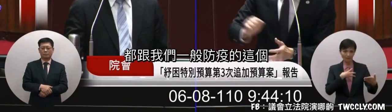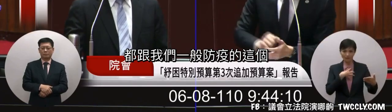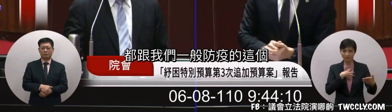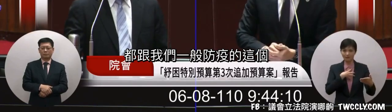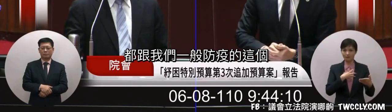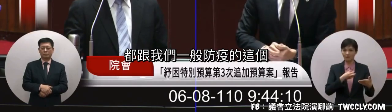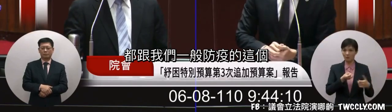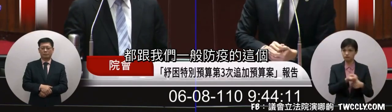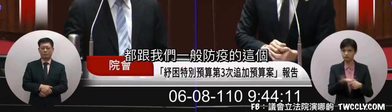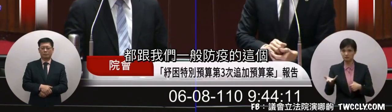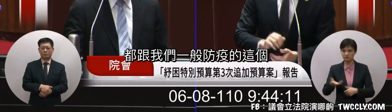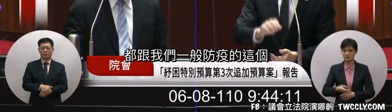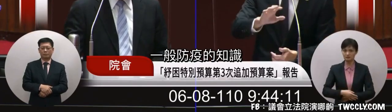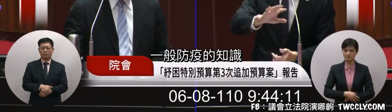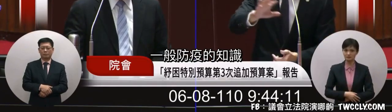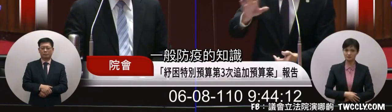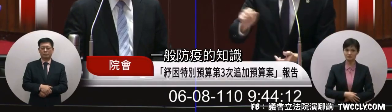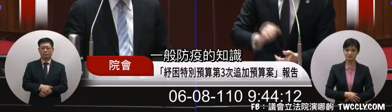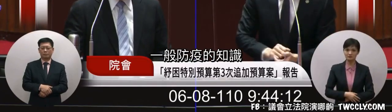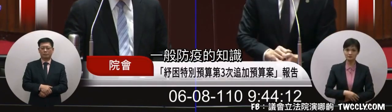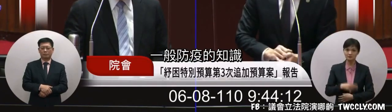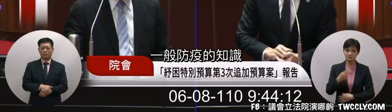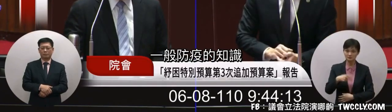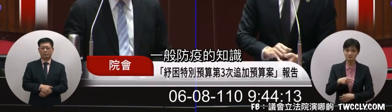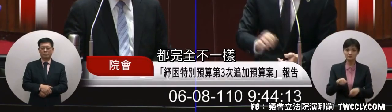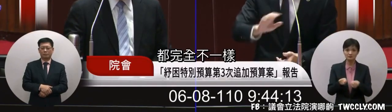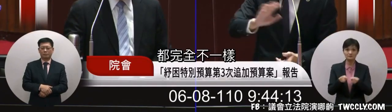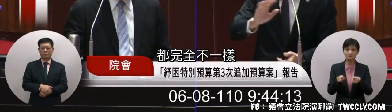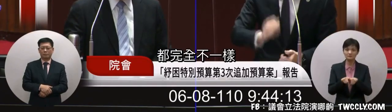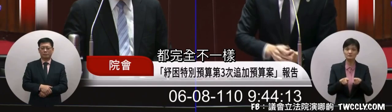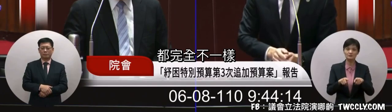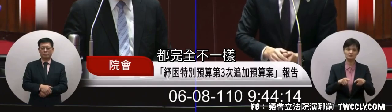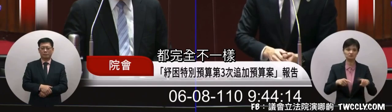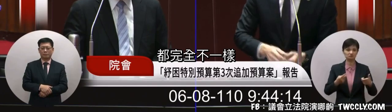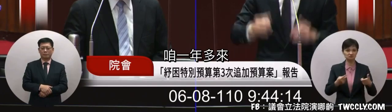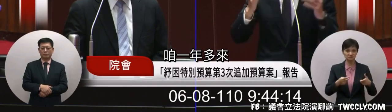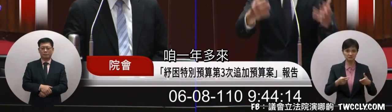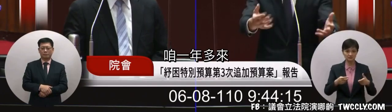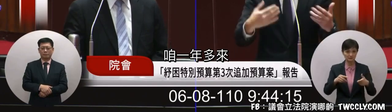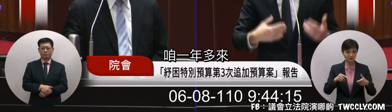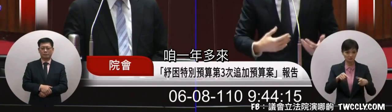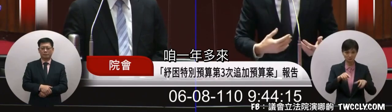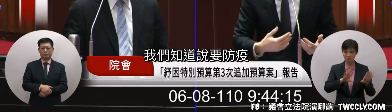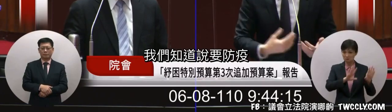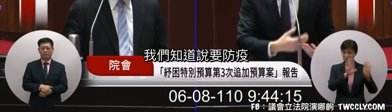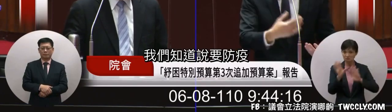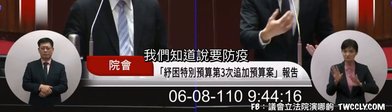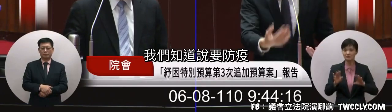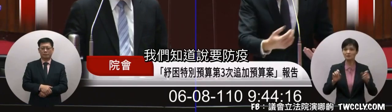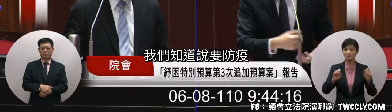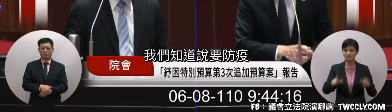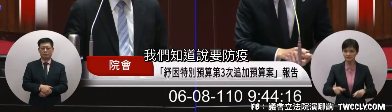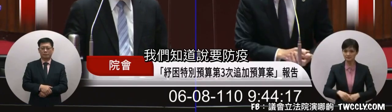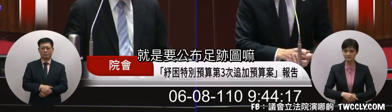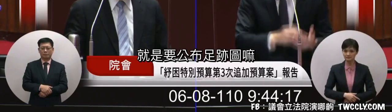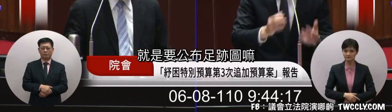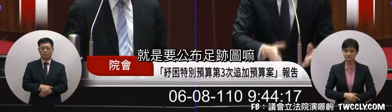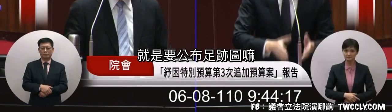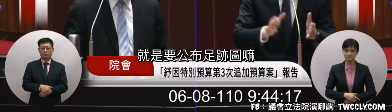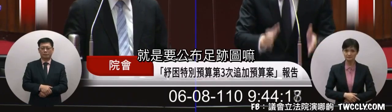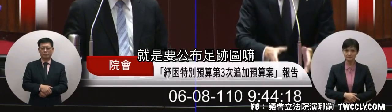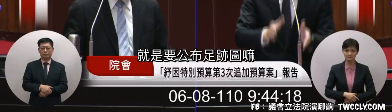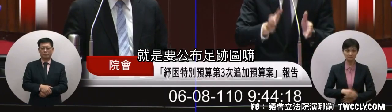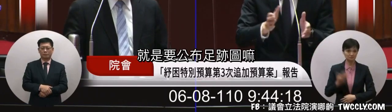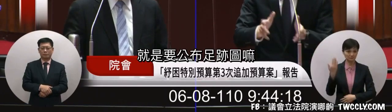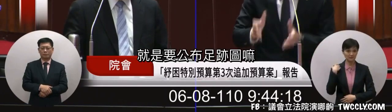我們一般風業的地式都完全不一樣我們我們知道說風業就是